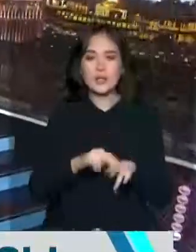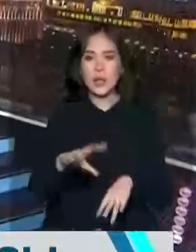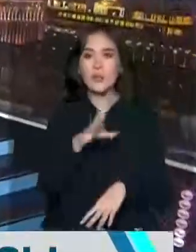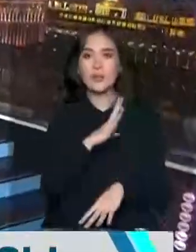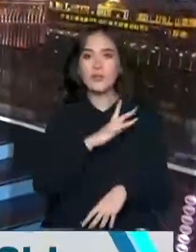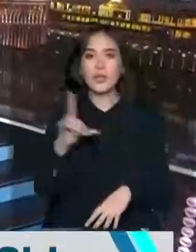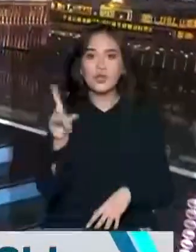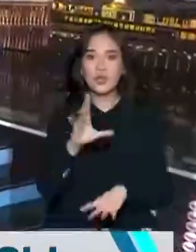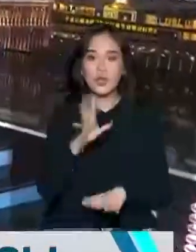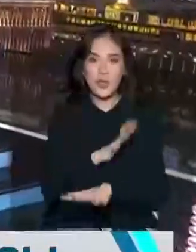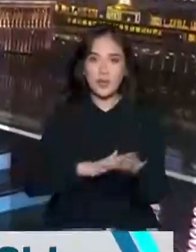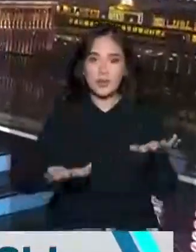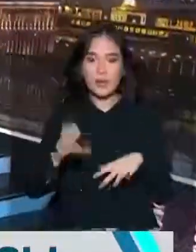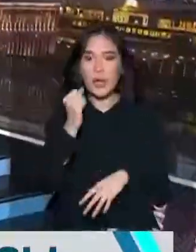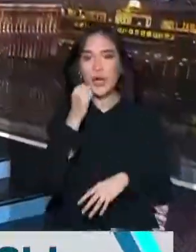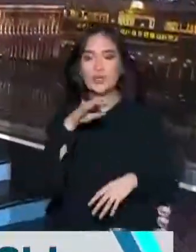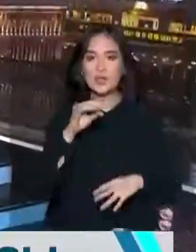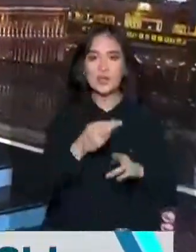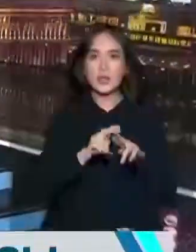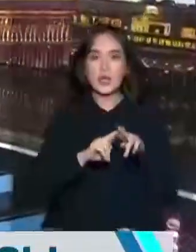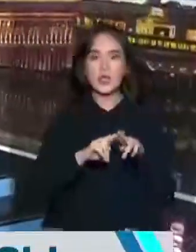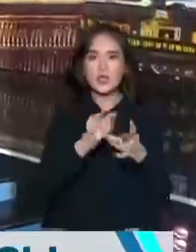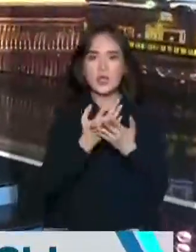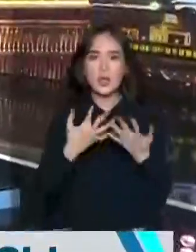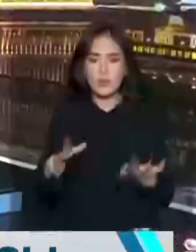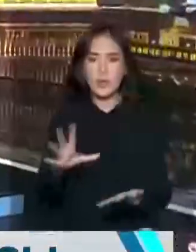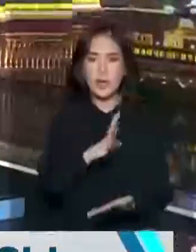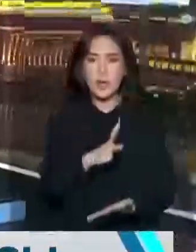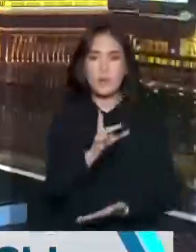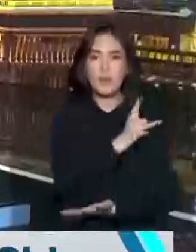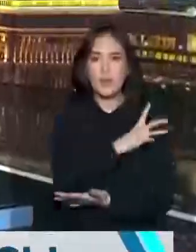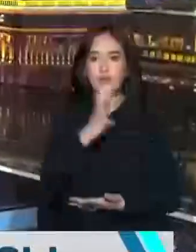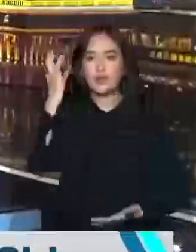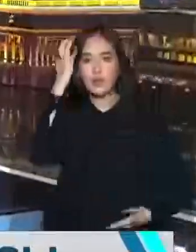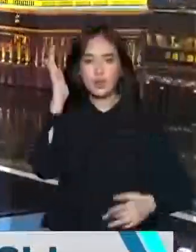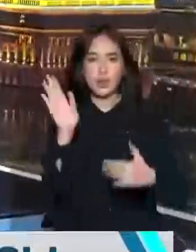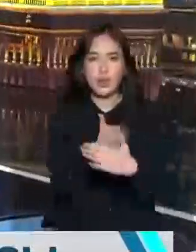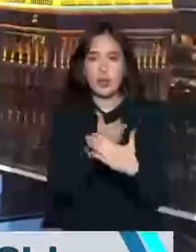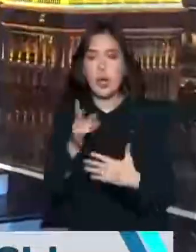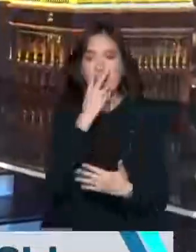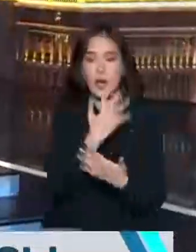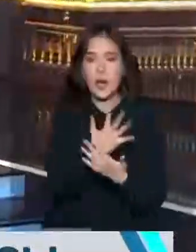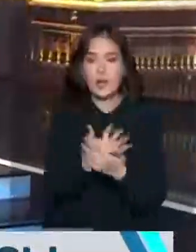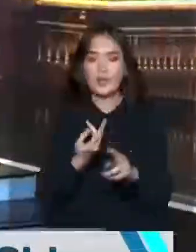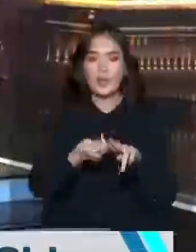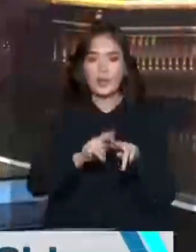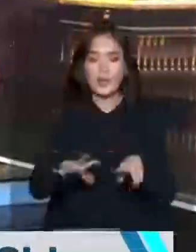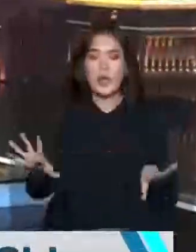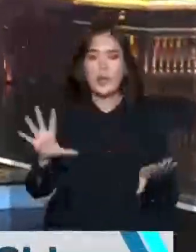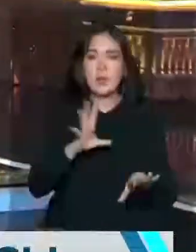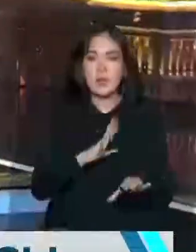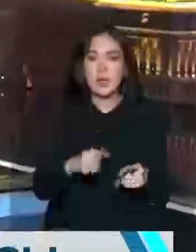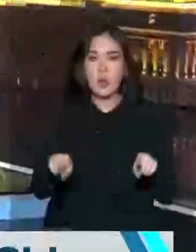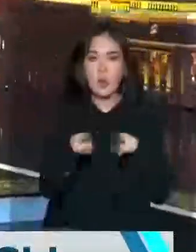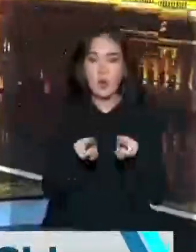білесітер қой, елемізде бір әйтекін әйтекін дүниелер шыққан кезде, ақпен қараны ажы атуға байланысты нақты ұқырмандарын құралдың ретіндер. Енді енді ол да